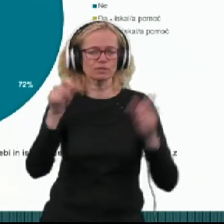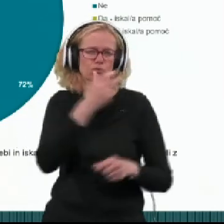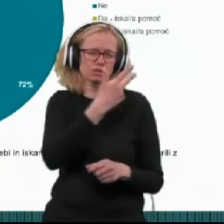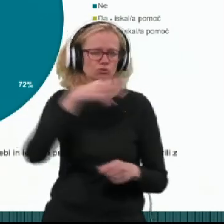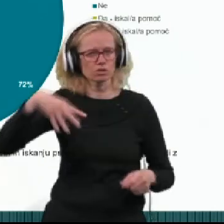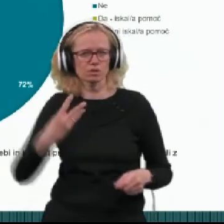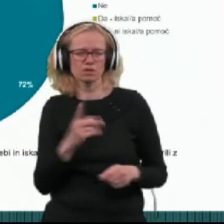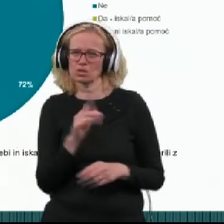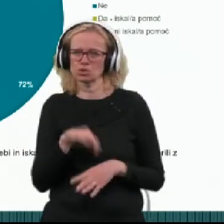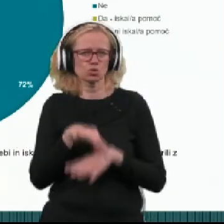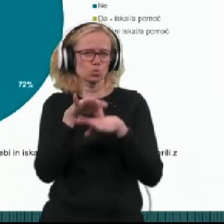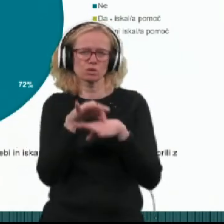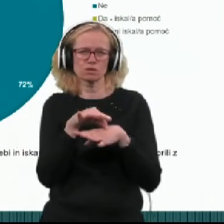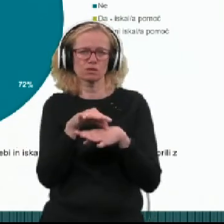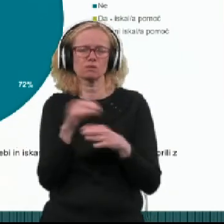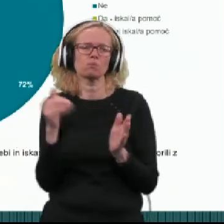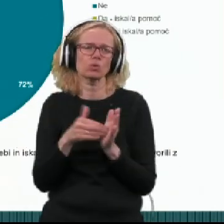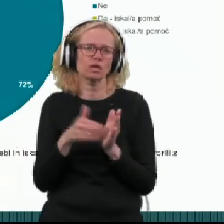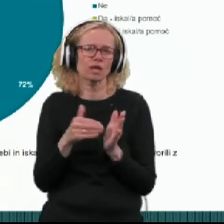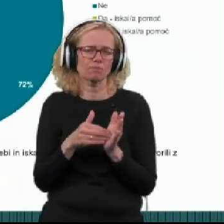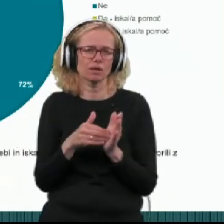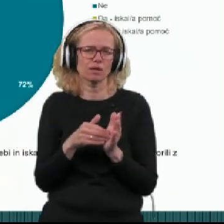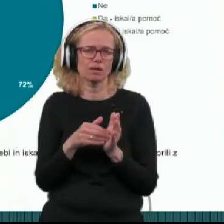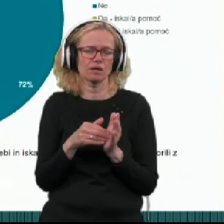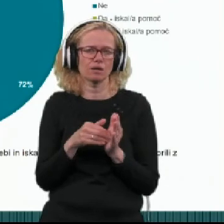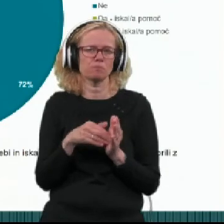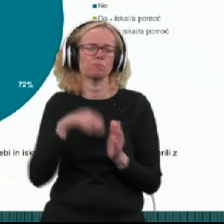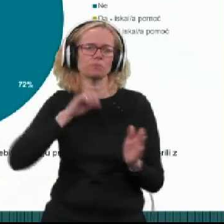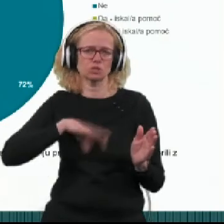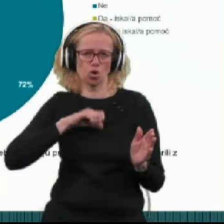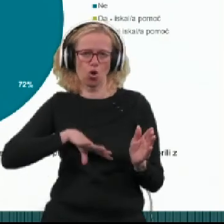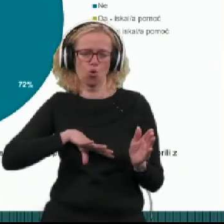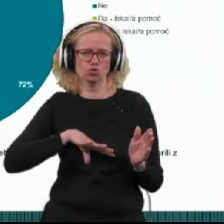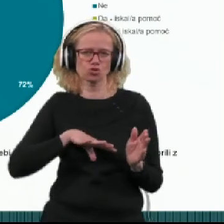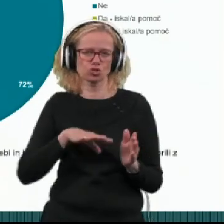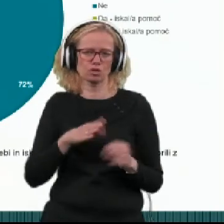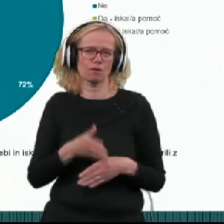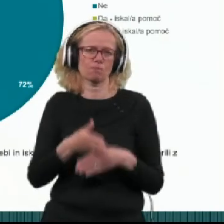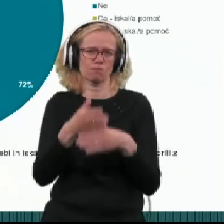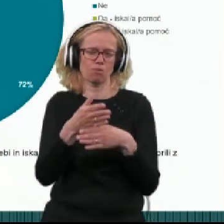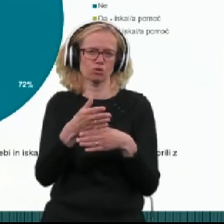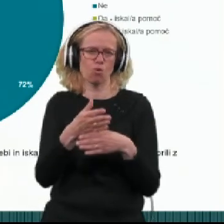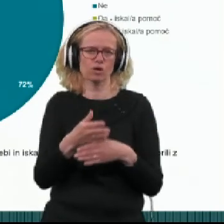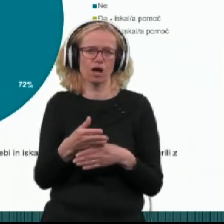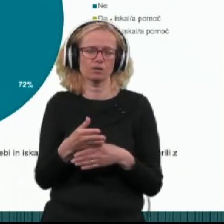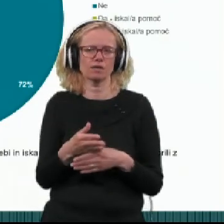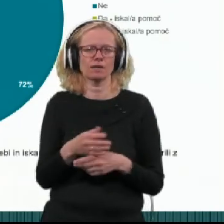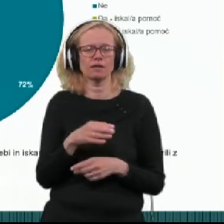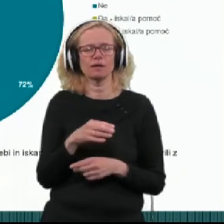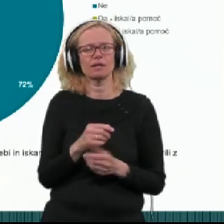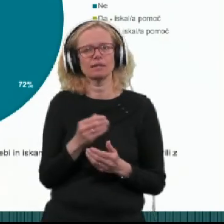ne čuti potrebe po psihološki podpori. Izmed teh, ki to potrebo